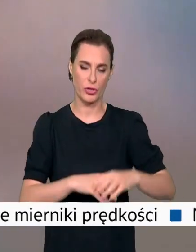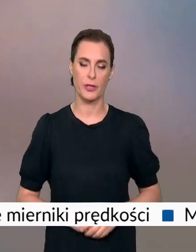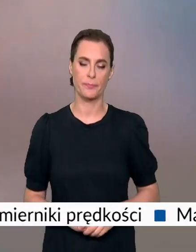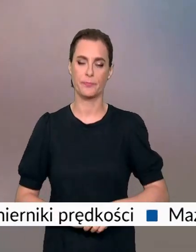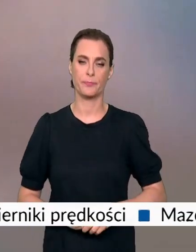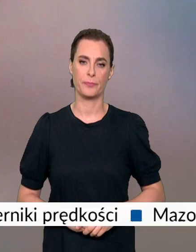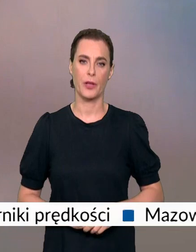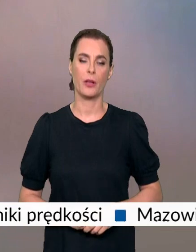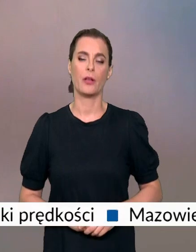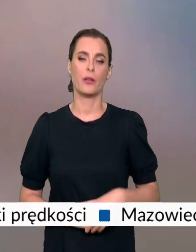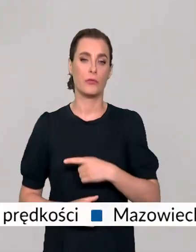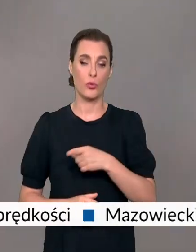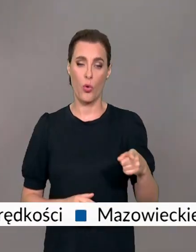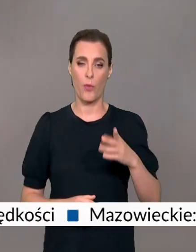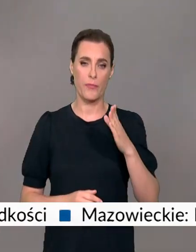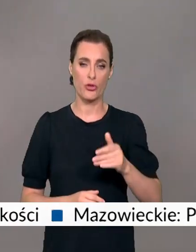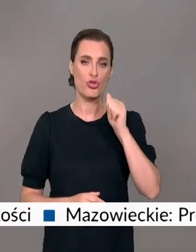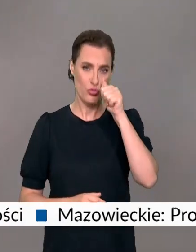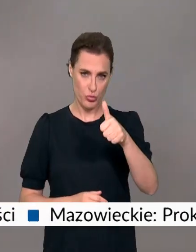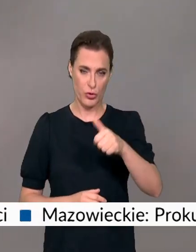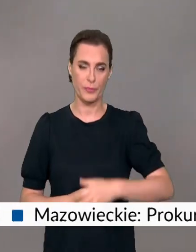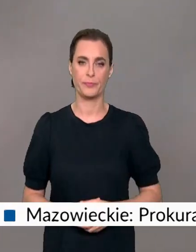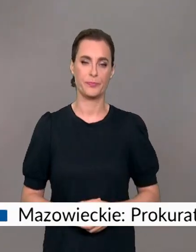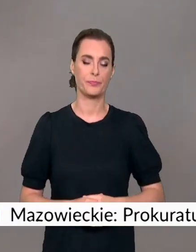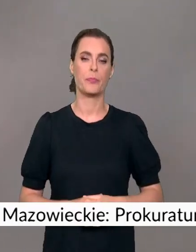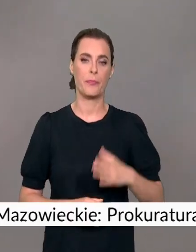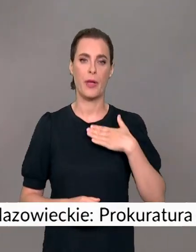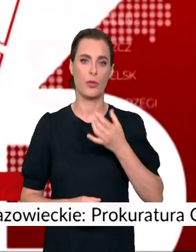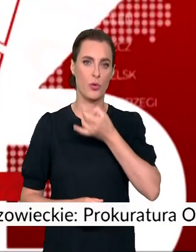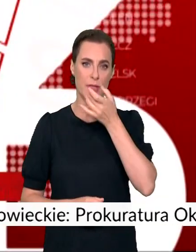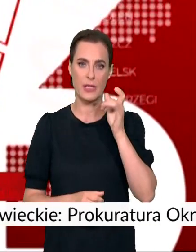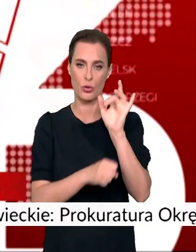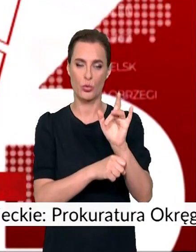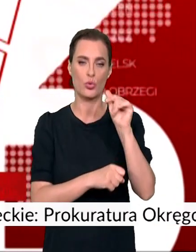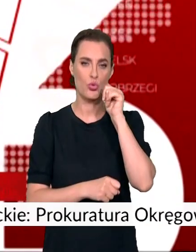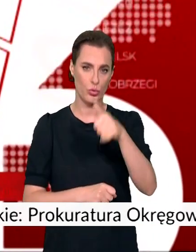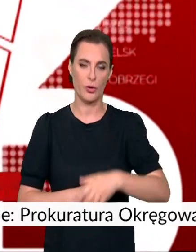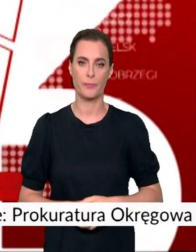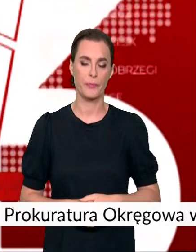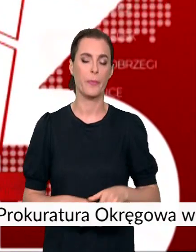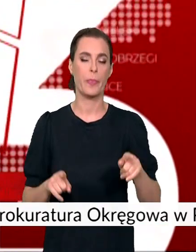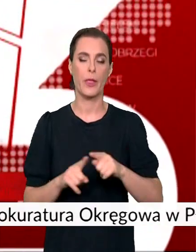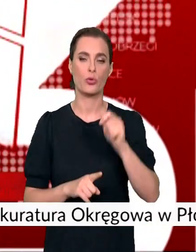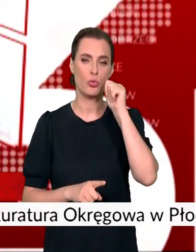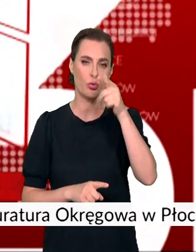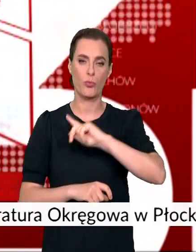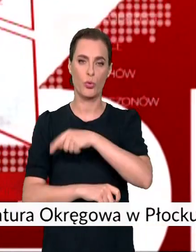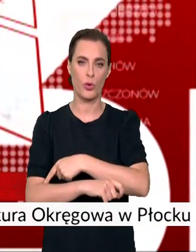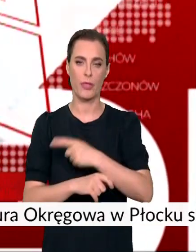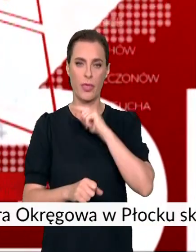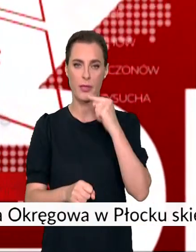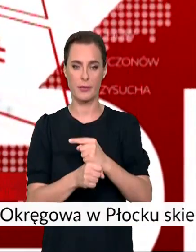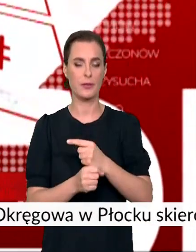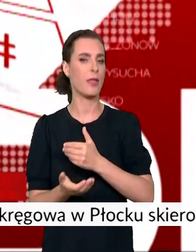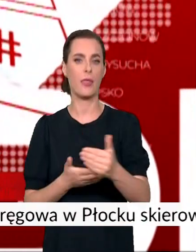tymi osobami będą wykonane jutro. Zostaną im przedstawione zarzuty. Jutro też zostanie podjęta przez prokuratora